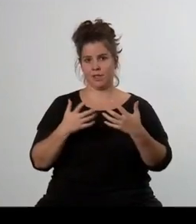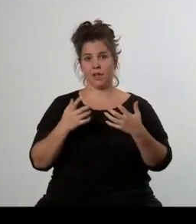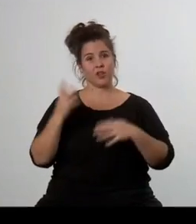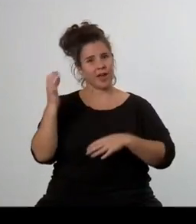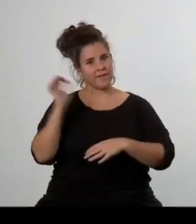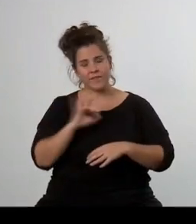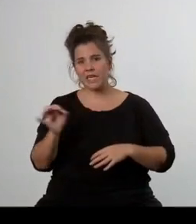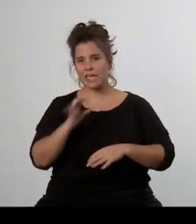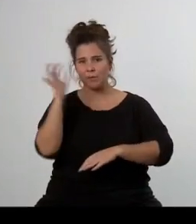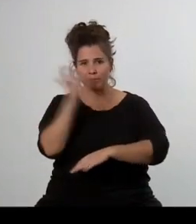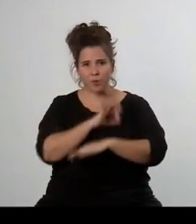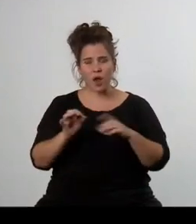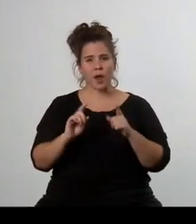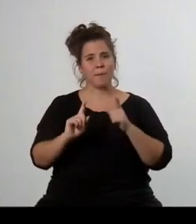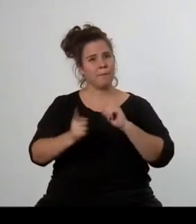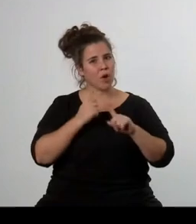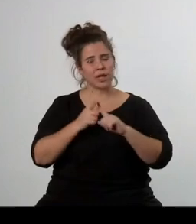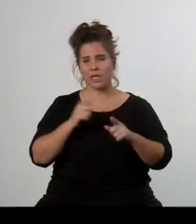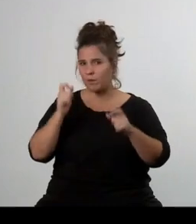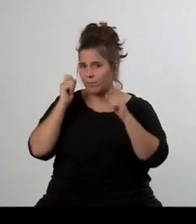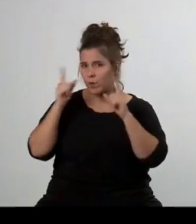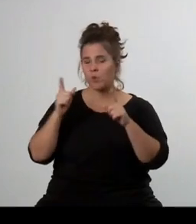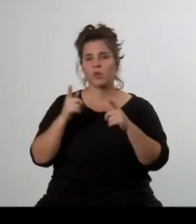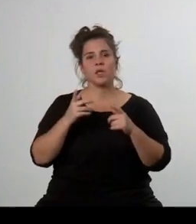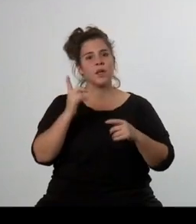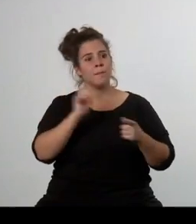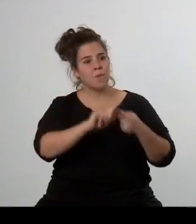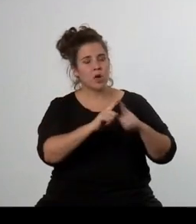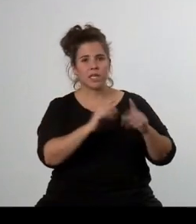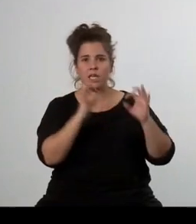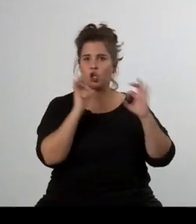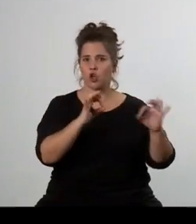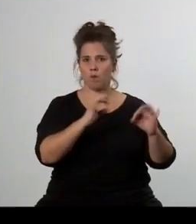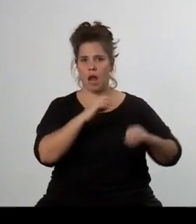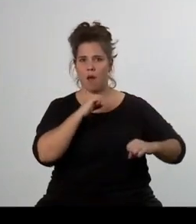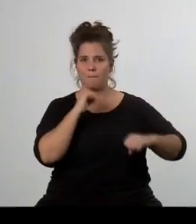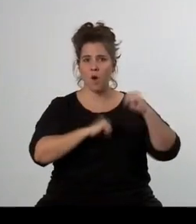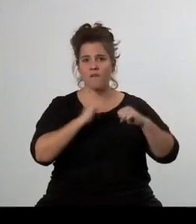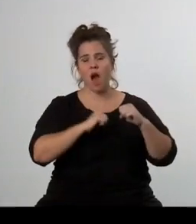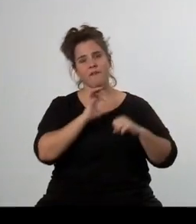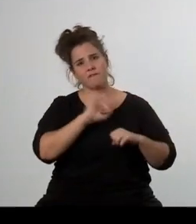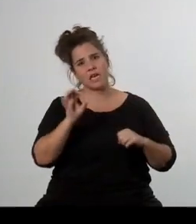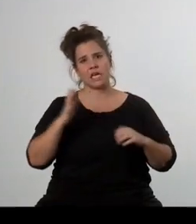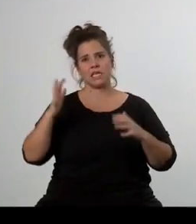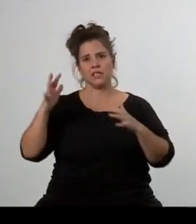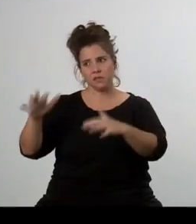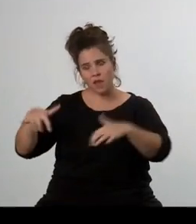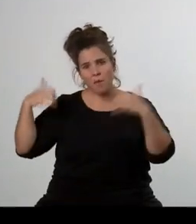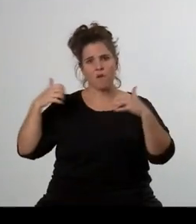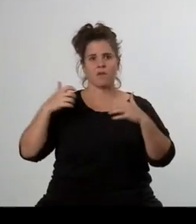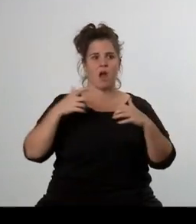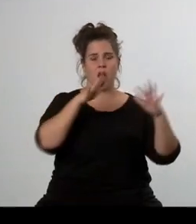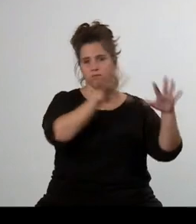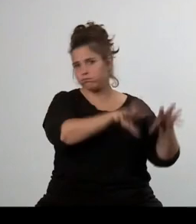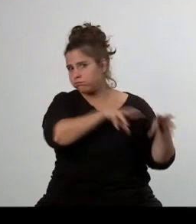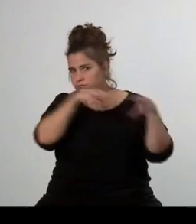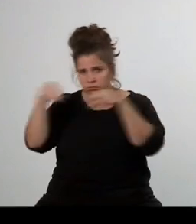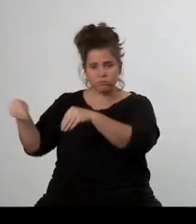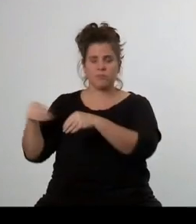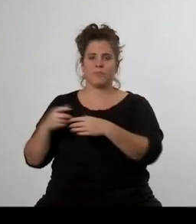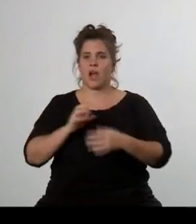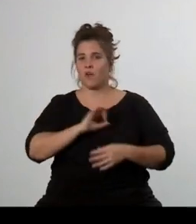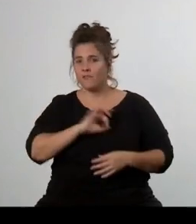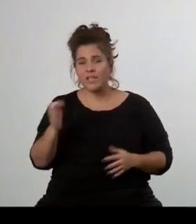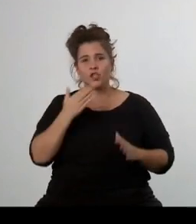která dostane dobré politiky do sněmovny, která společně odprezentuje tu novou vizi pro Českou